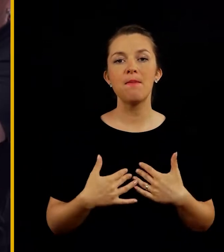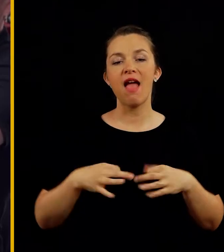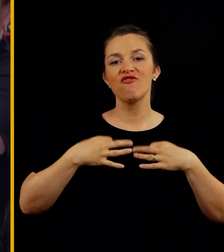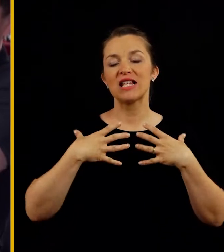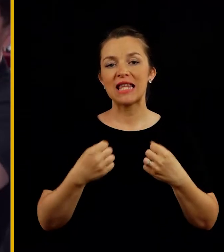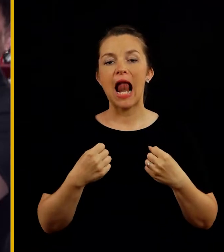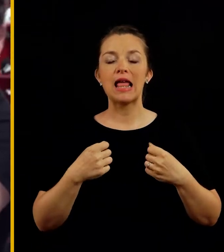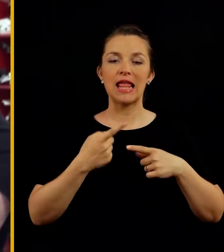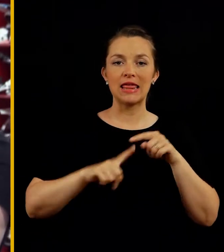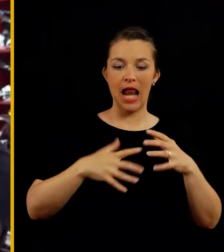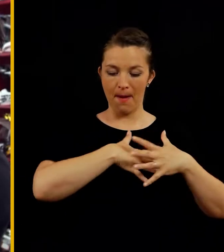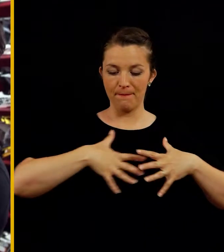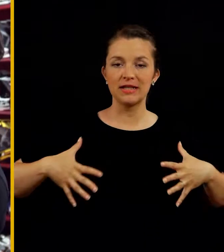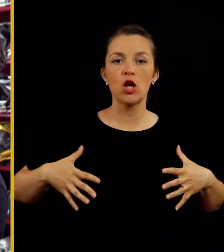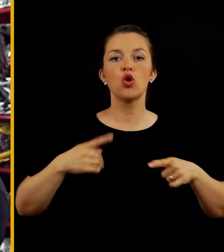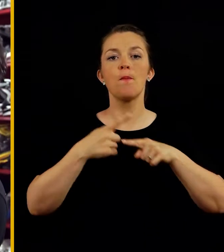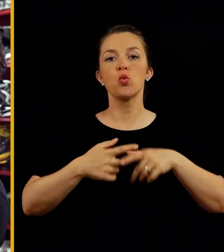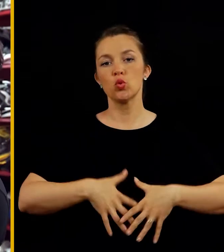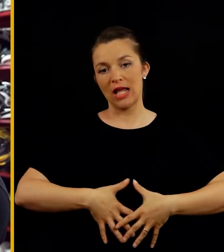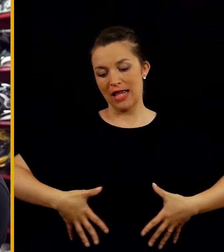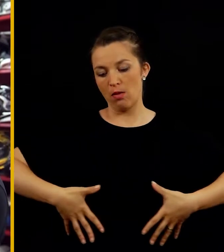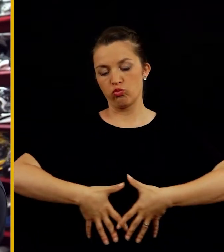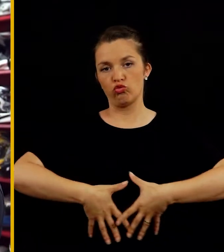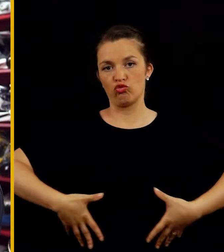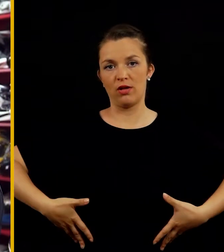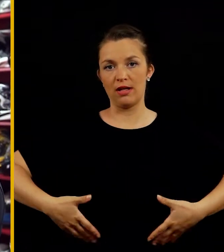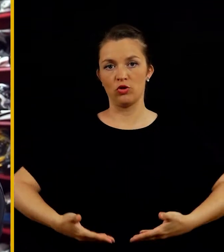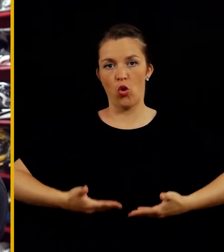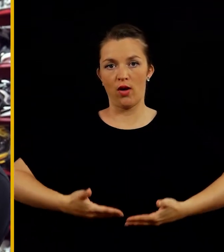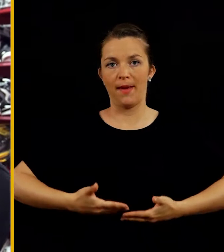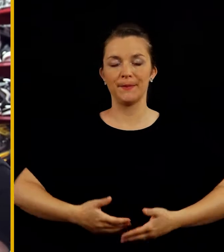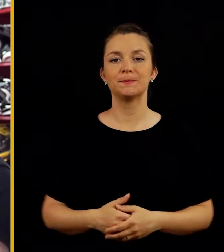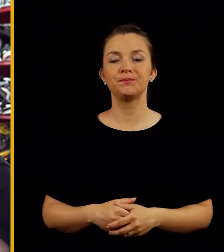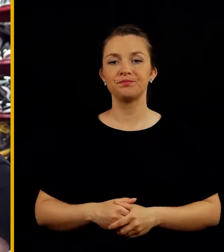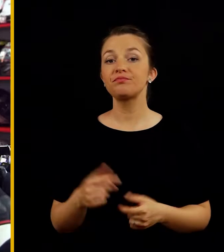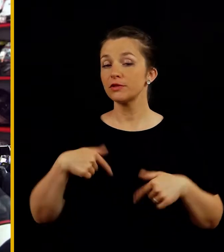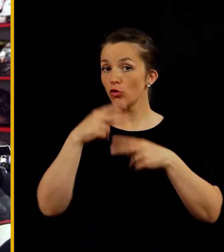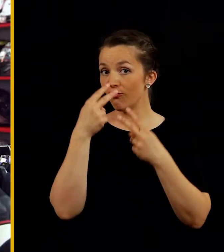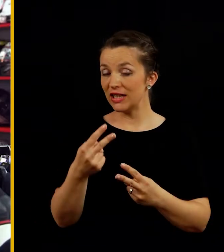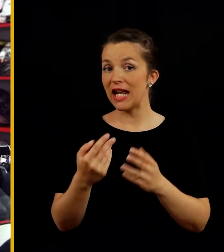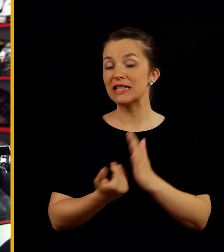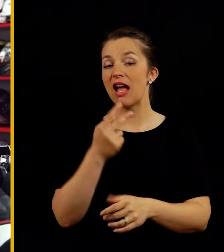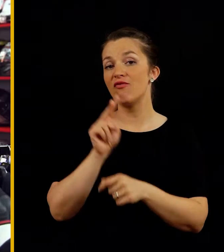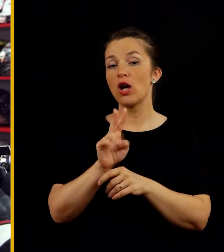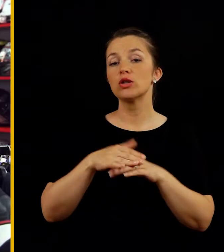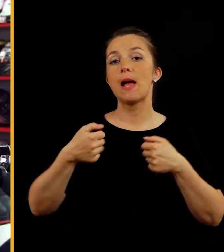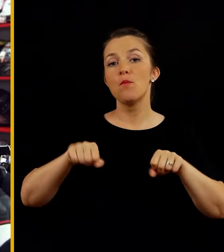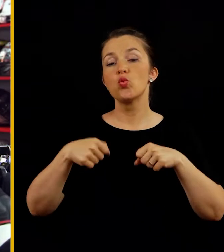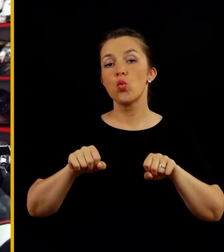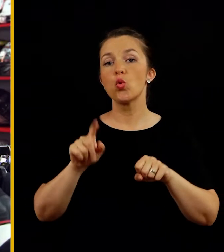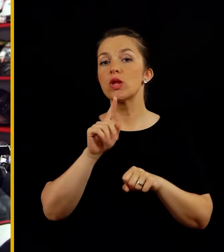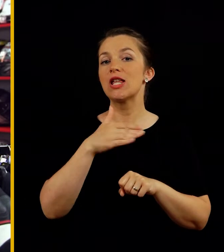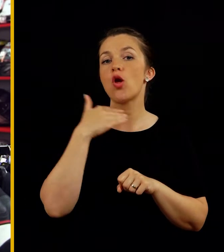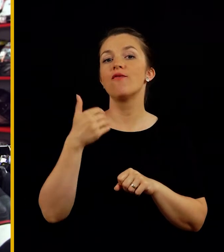delu, skratka vitalne dele prsnega koša in pa delno trbušne, zgornja dela trbušne butline. Videli smo, da za